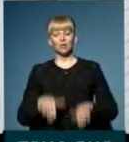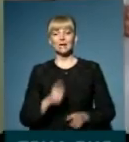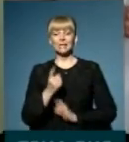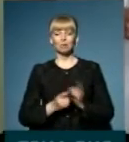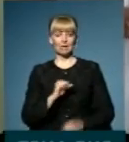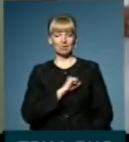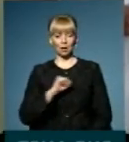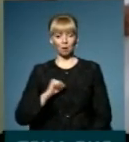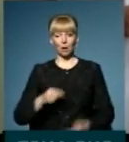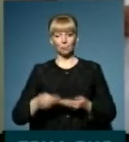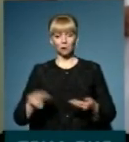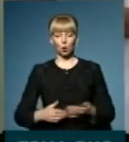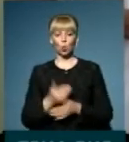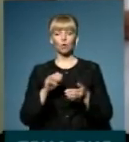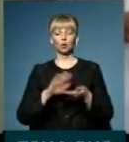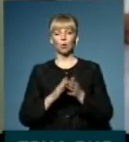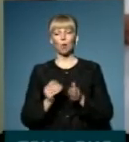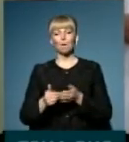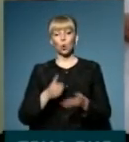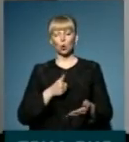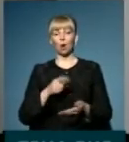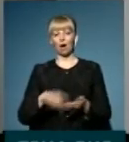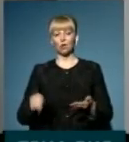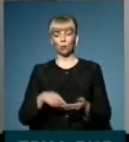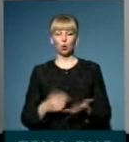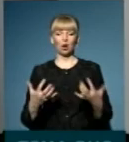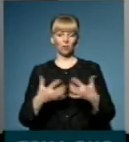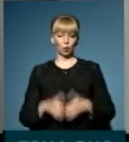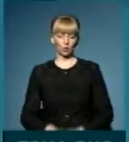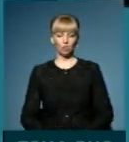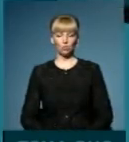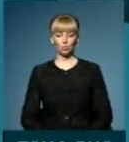змінити терапевта. Підписавши новий договір, попередній анулюється автоматично.